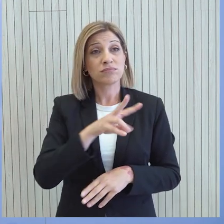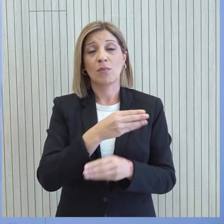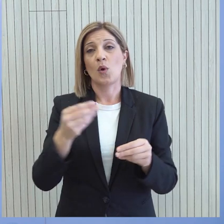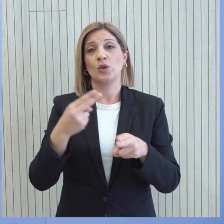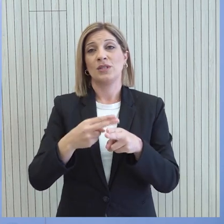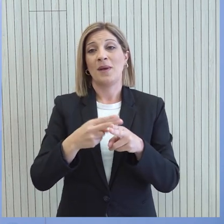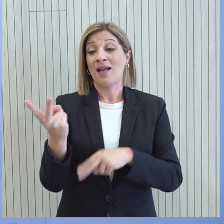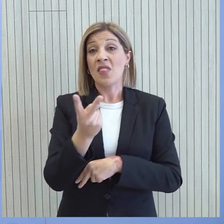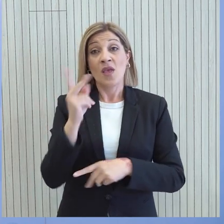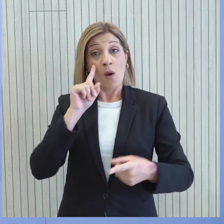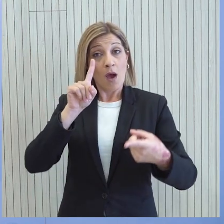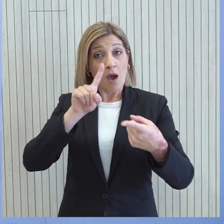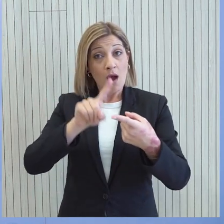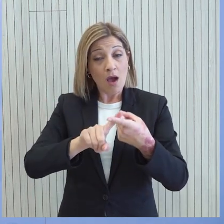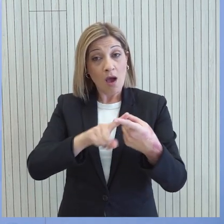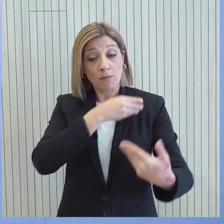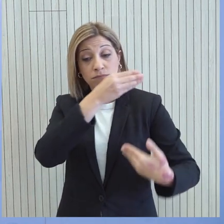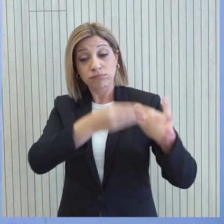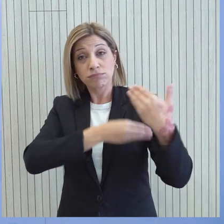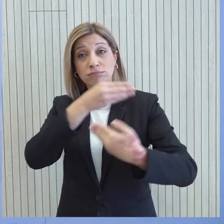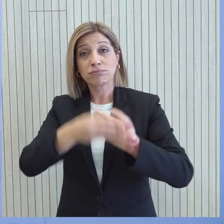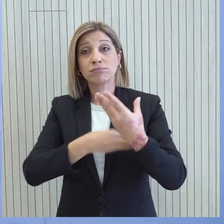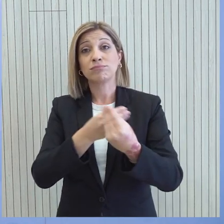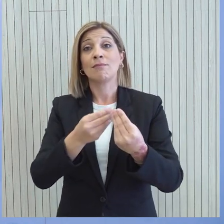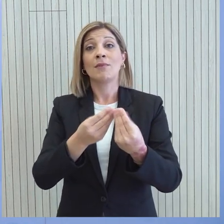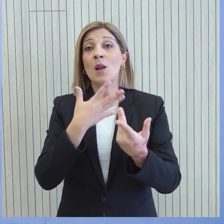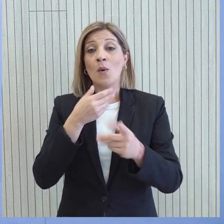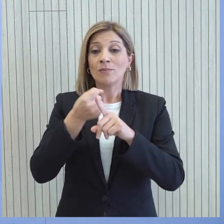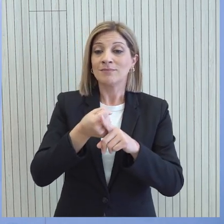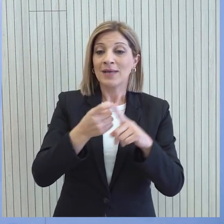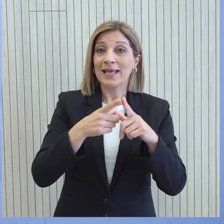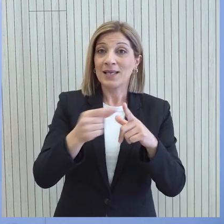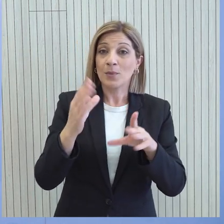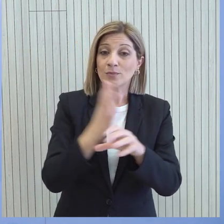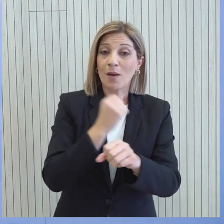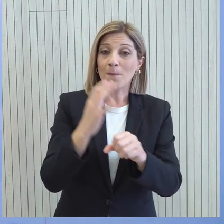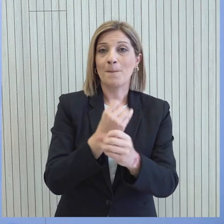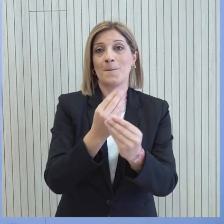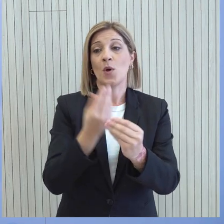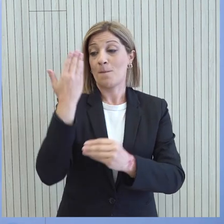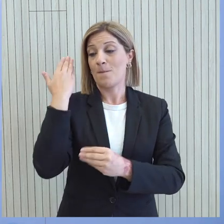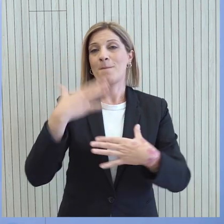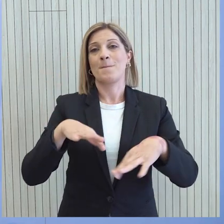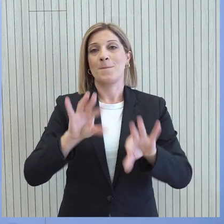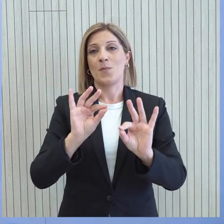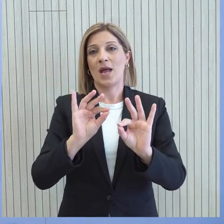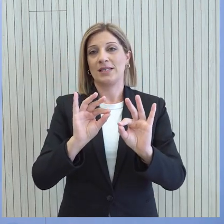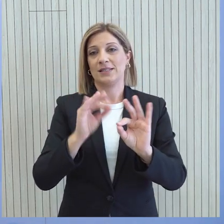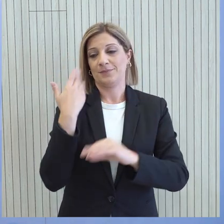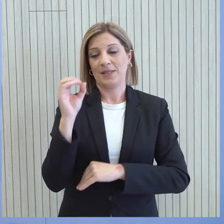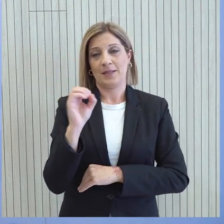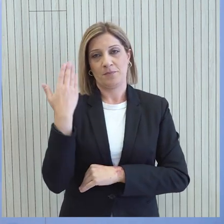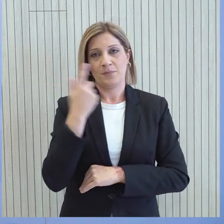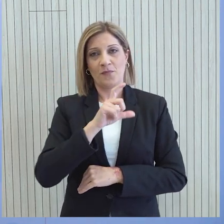συνάντησης των δύο ηγετών σε συνέχεια ασφαλώς των αποτελεσμάτων του πρώτου γύρου στρατογικού διαλόγου που ολοκληρώθηκε μόλις την